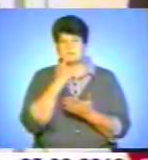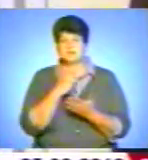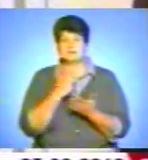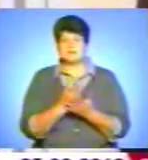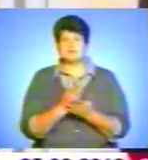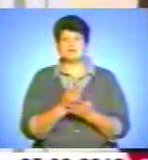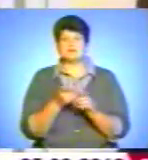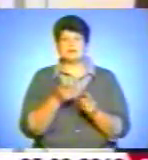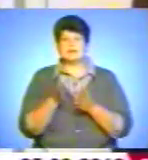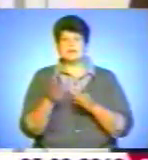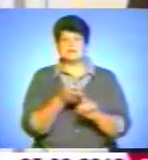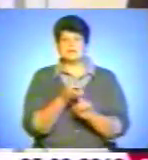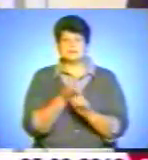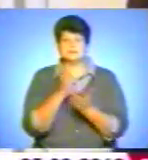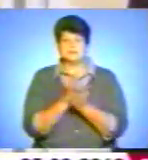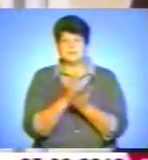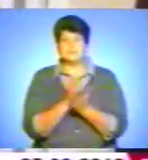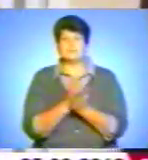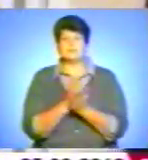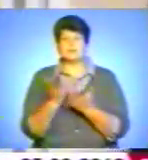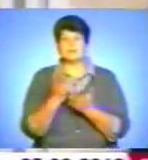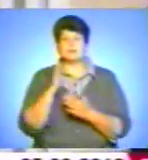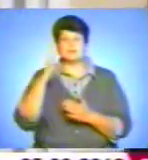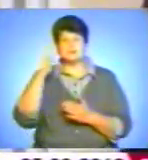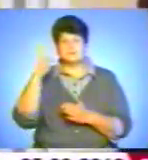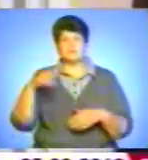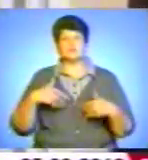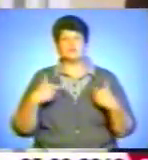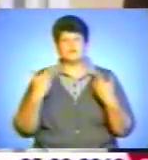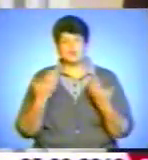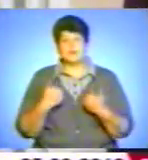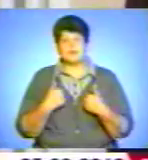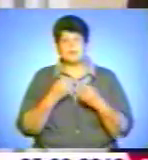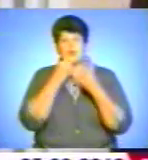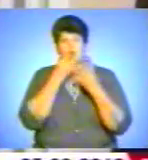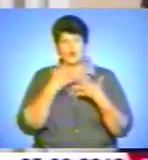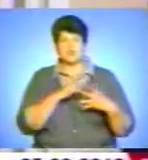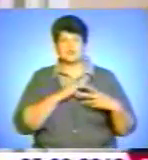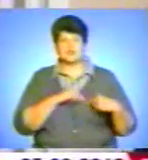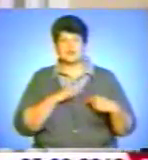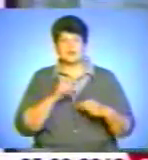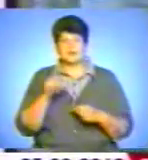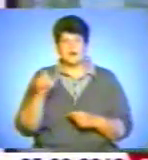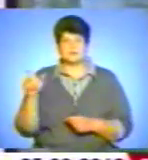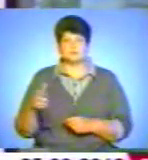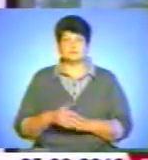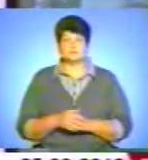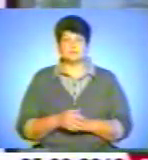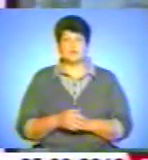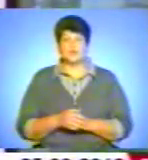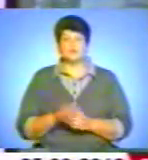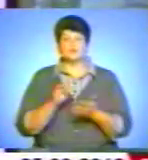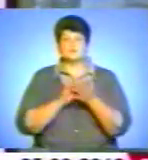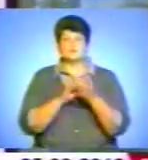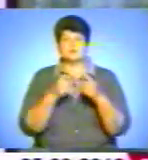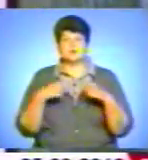зв'язків, які на перспективу дадуть нам хороші кадри туризму, навців. Туристичний галузь